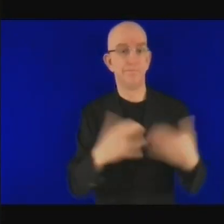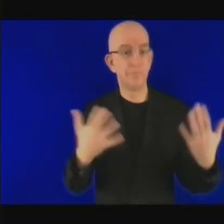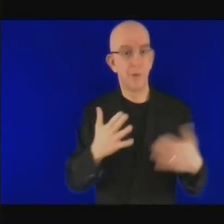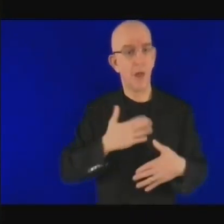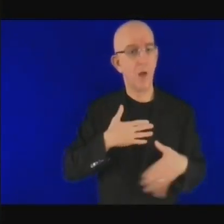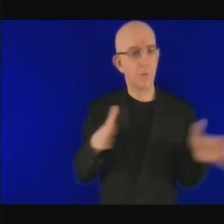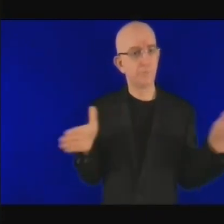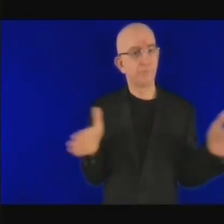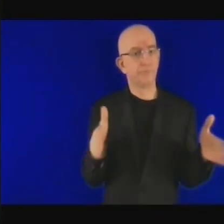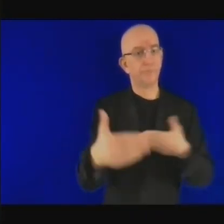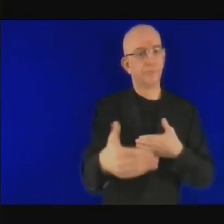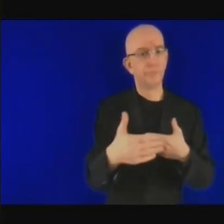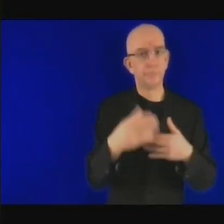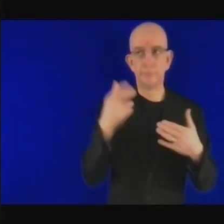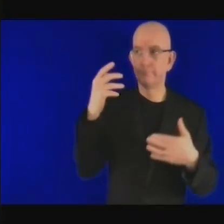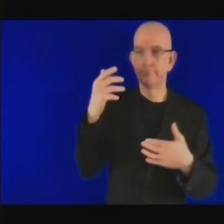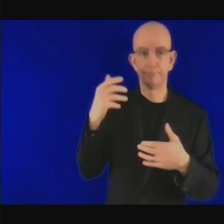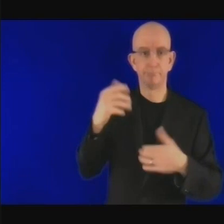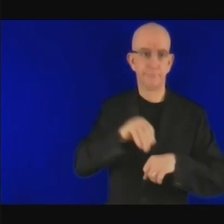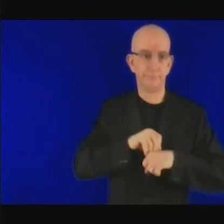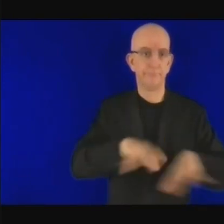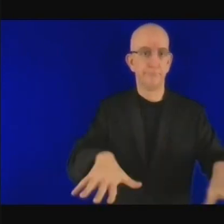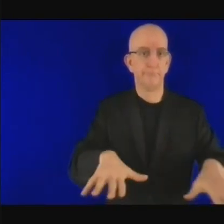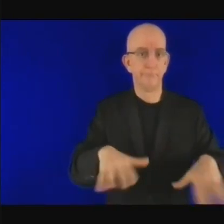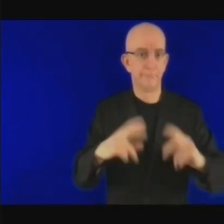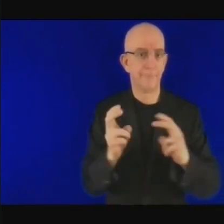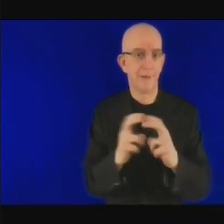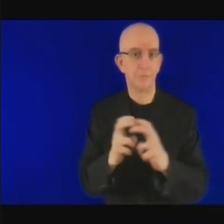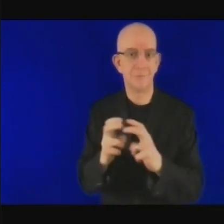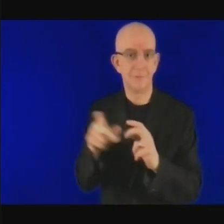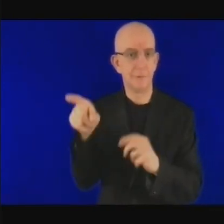là avant avant tous